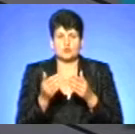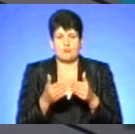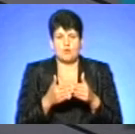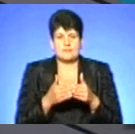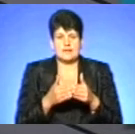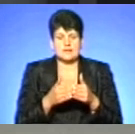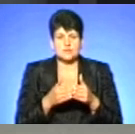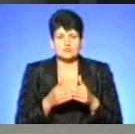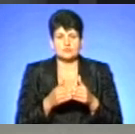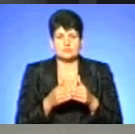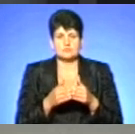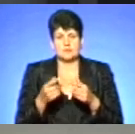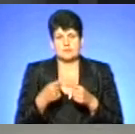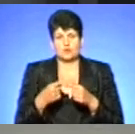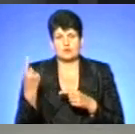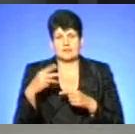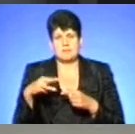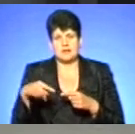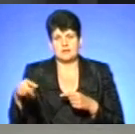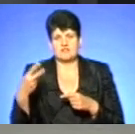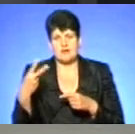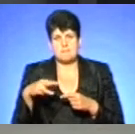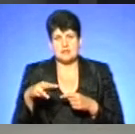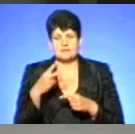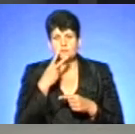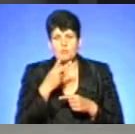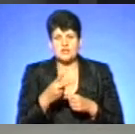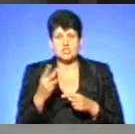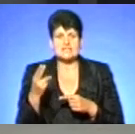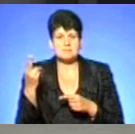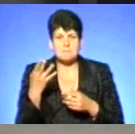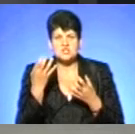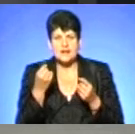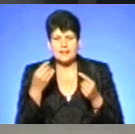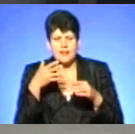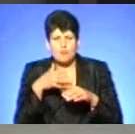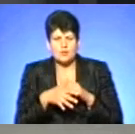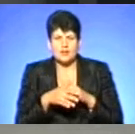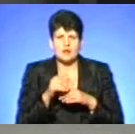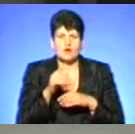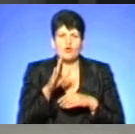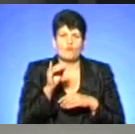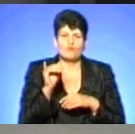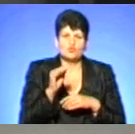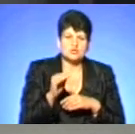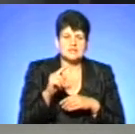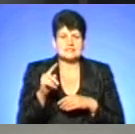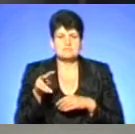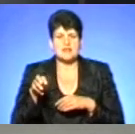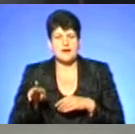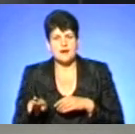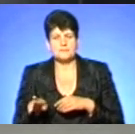будемо уявляти, ніби це змія, і вона утруйна. Краще всього просто не проявляти агресії по відношенню до неї.